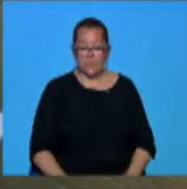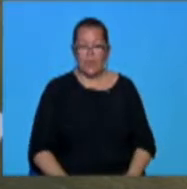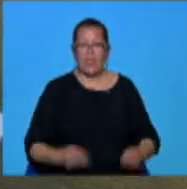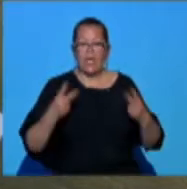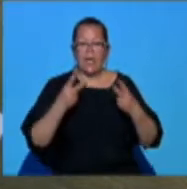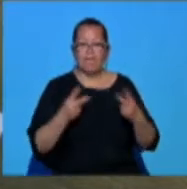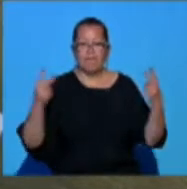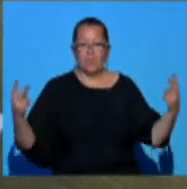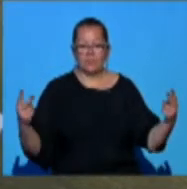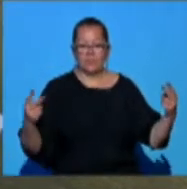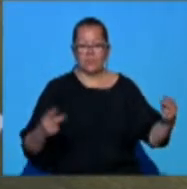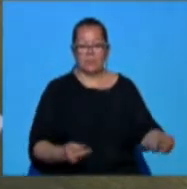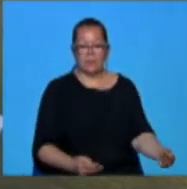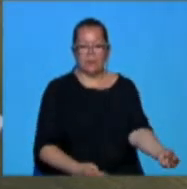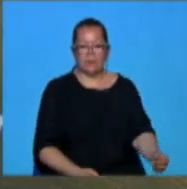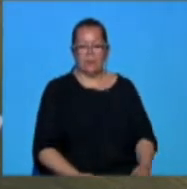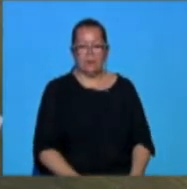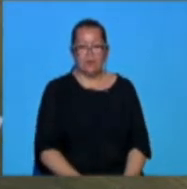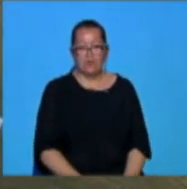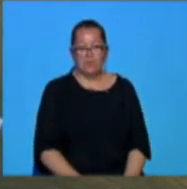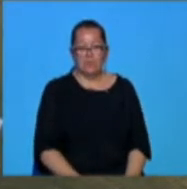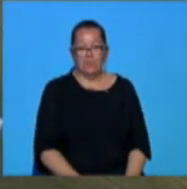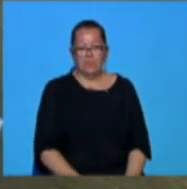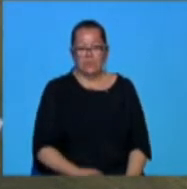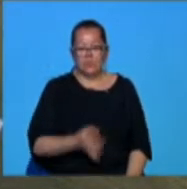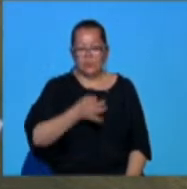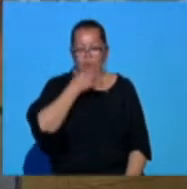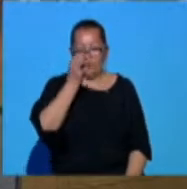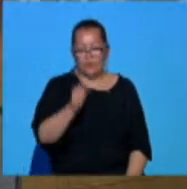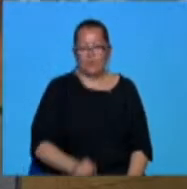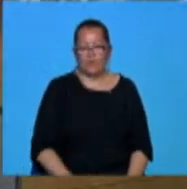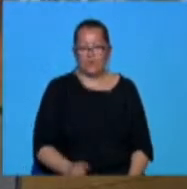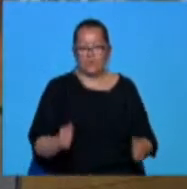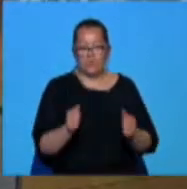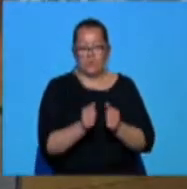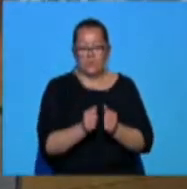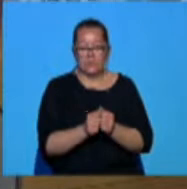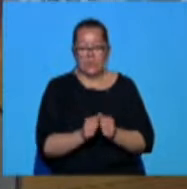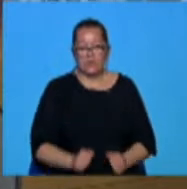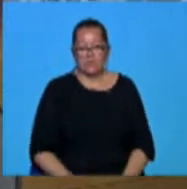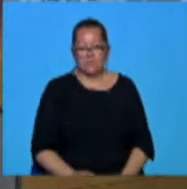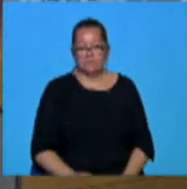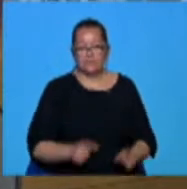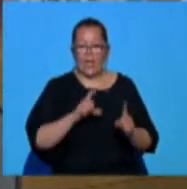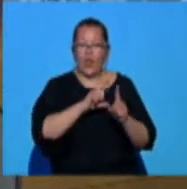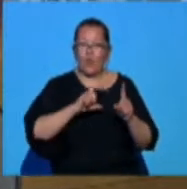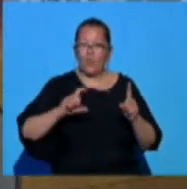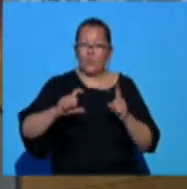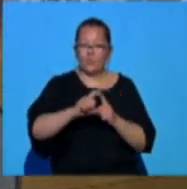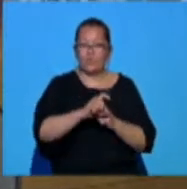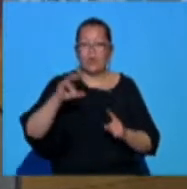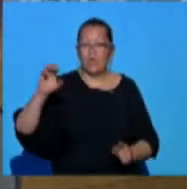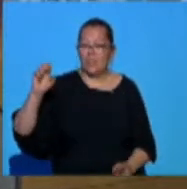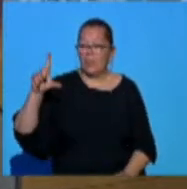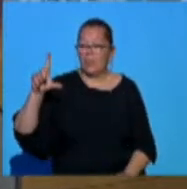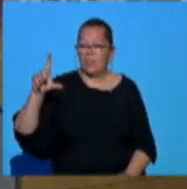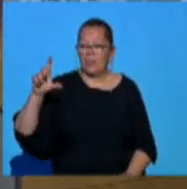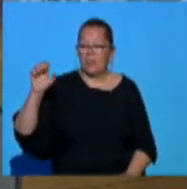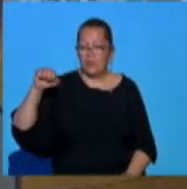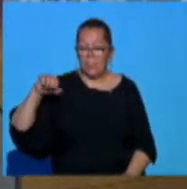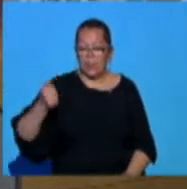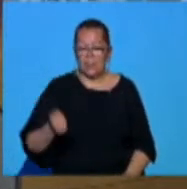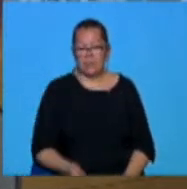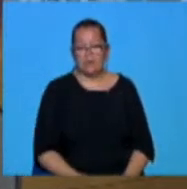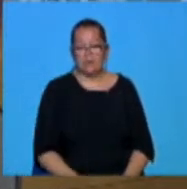ea foarte important. Pot spune că sunt îndrăgostită total de cultura Elena și de tot ce ține de